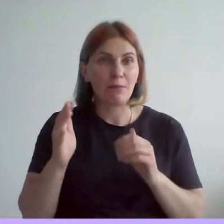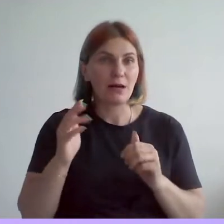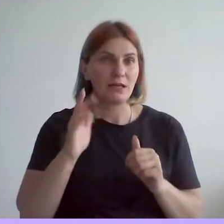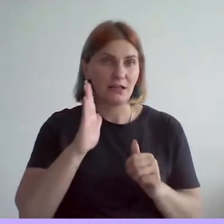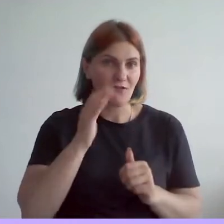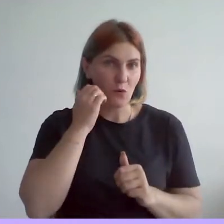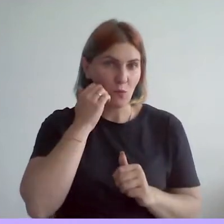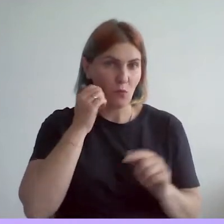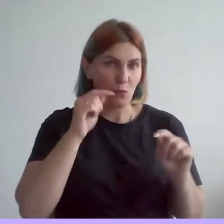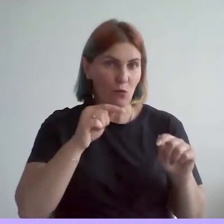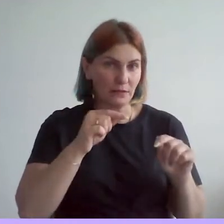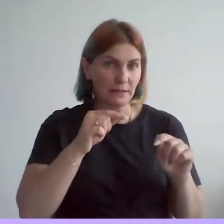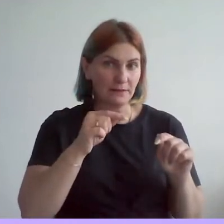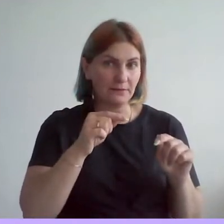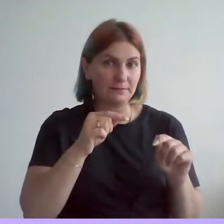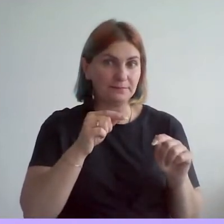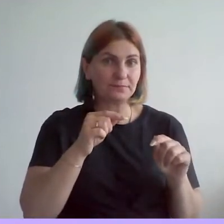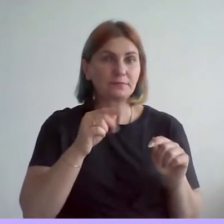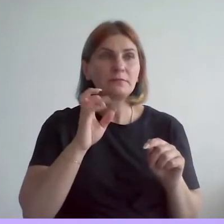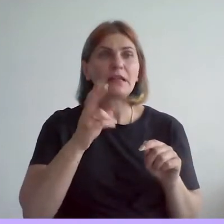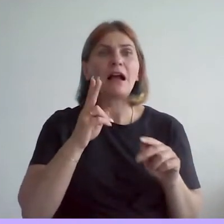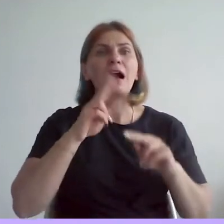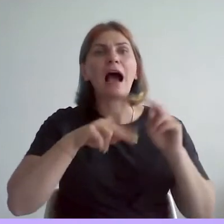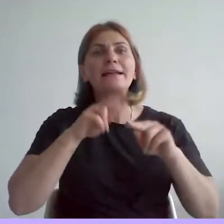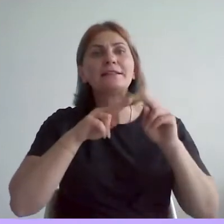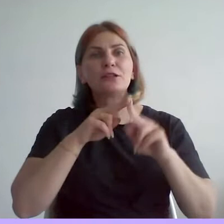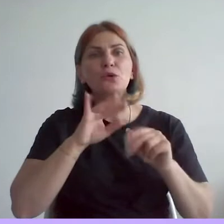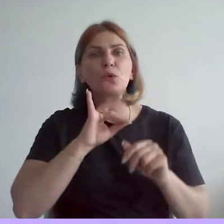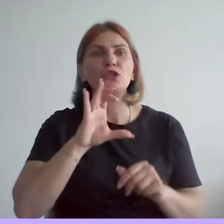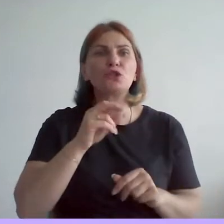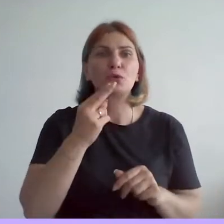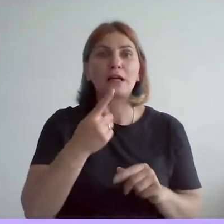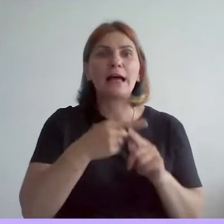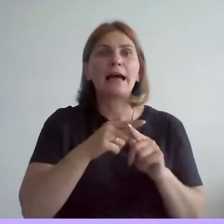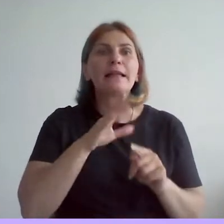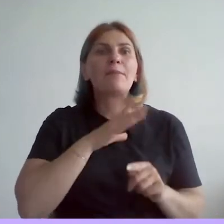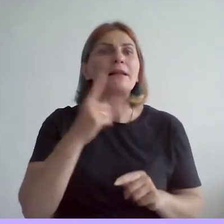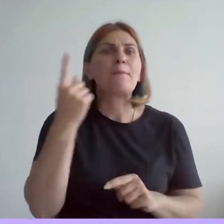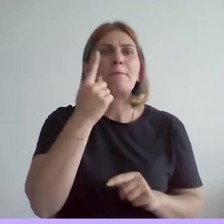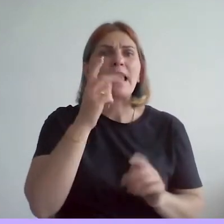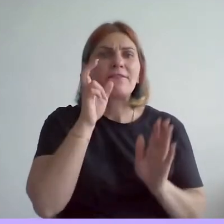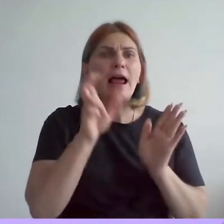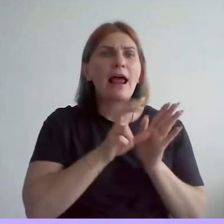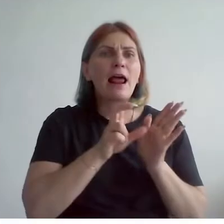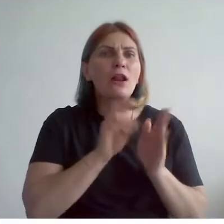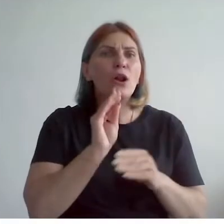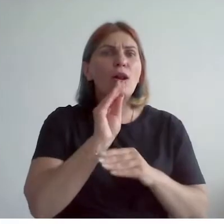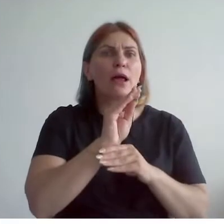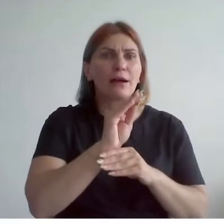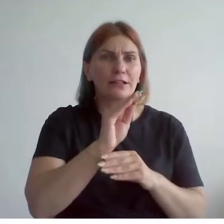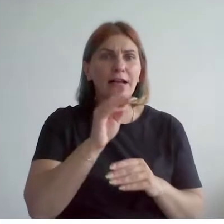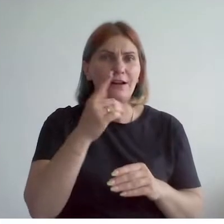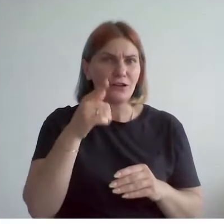архитектурной, так и социальной, светской, потому что это было первое электрифицированное здание во всем городе.